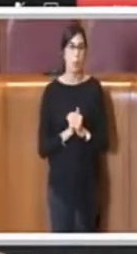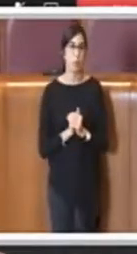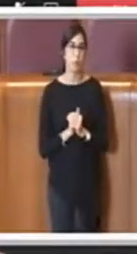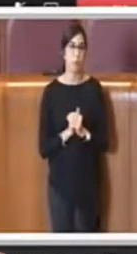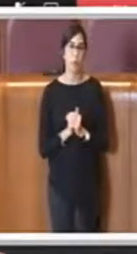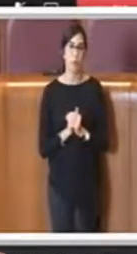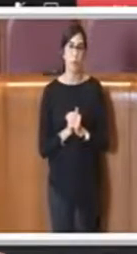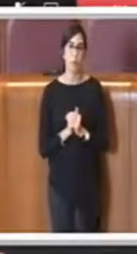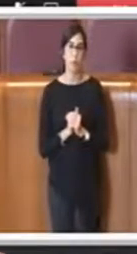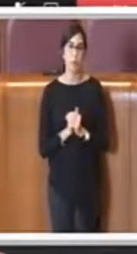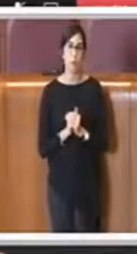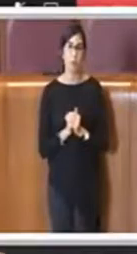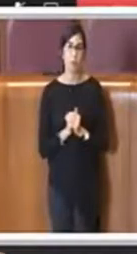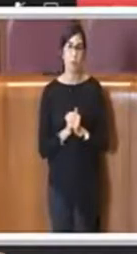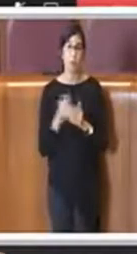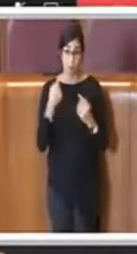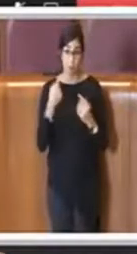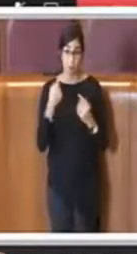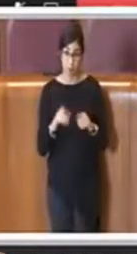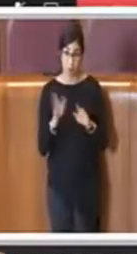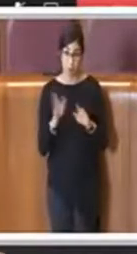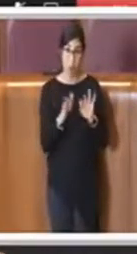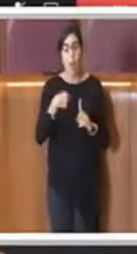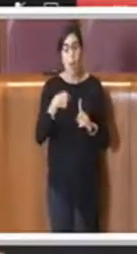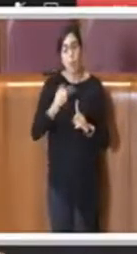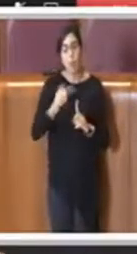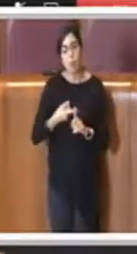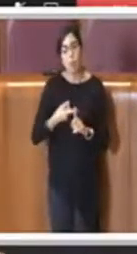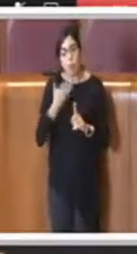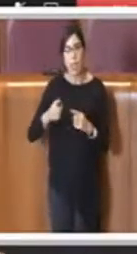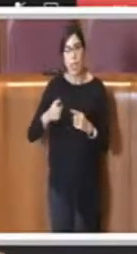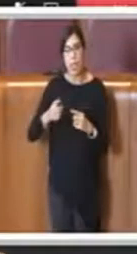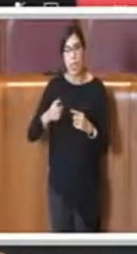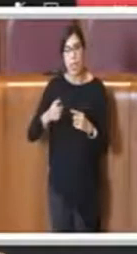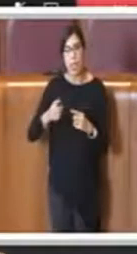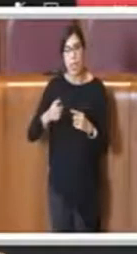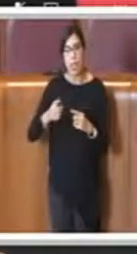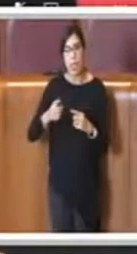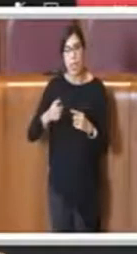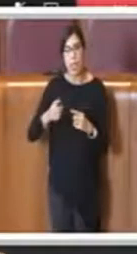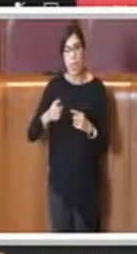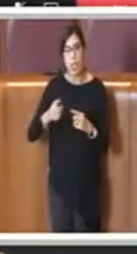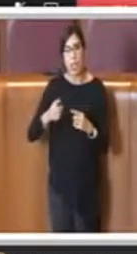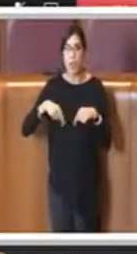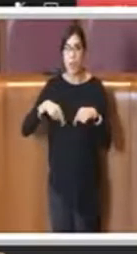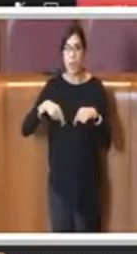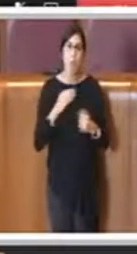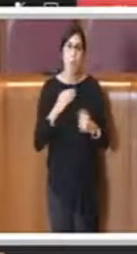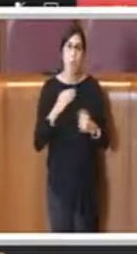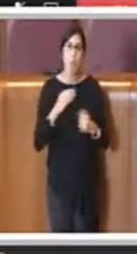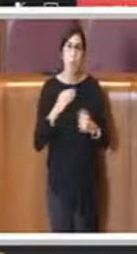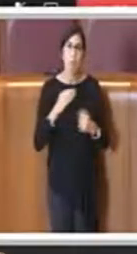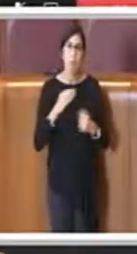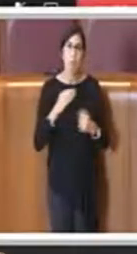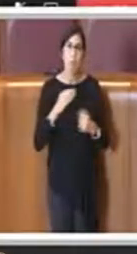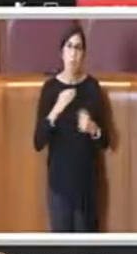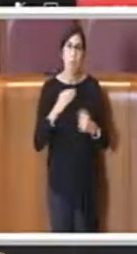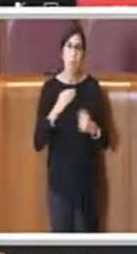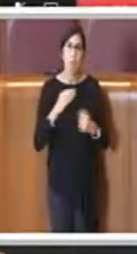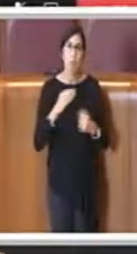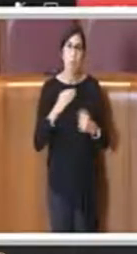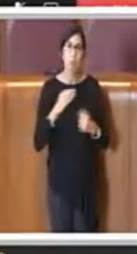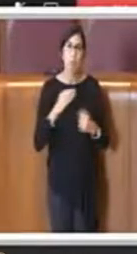Parallelamente a farsi promotori presso il governo, nell'interesse della cittadinanza dell'amministrazione